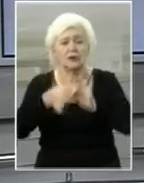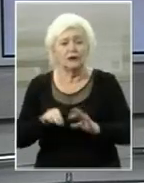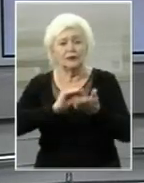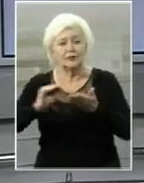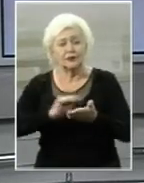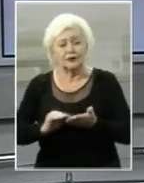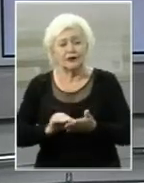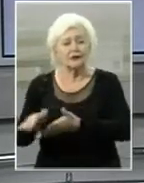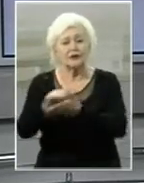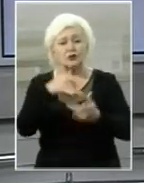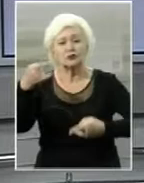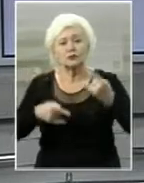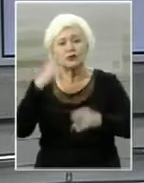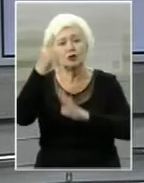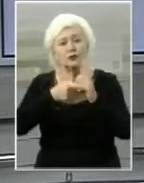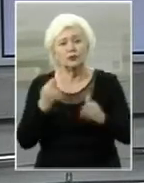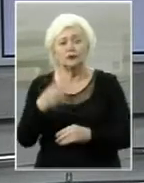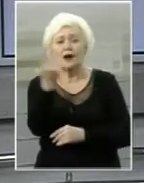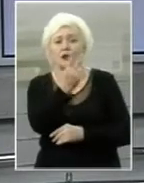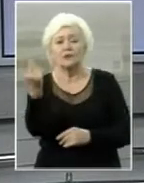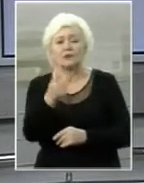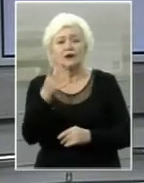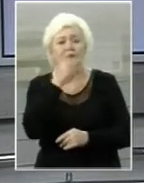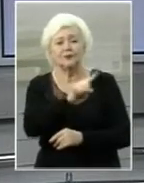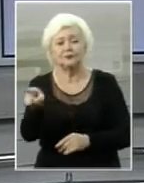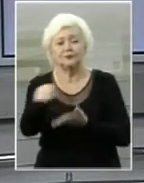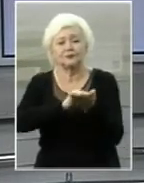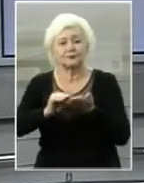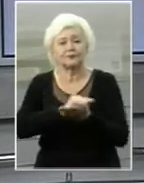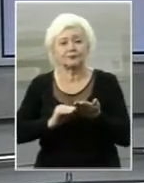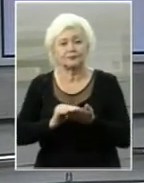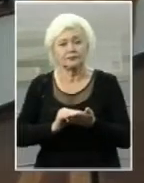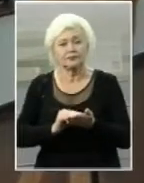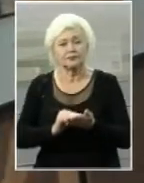кореспонденти Суспільного дізнавались у пари під час чергового тренування.